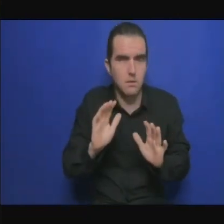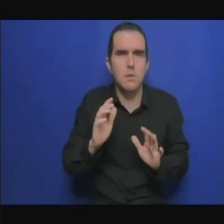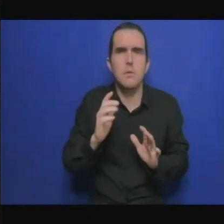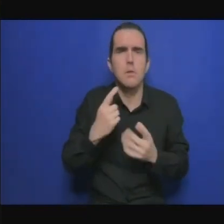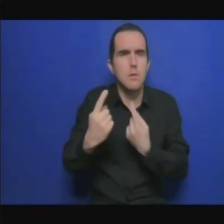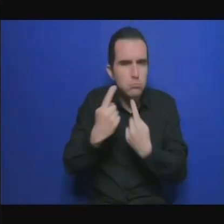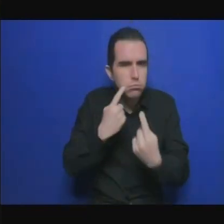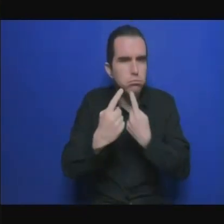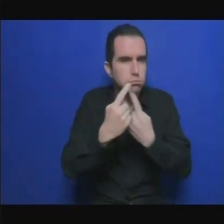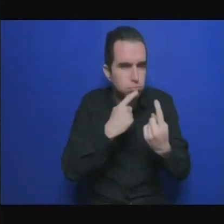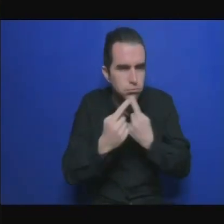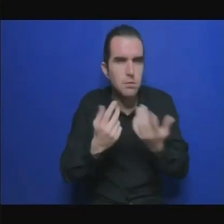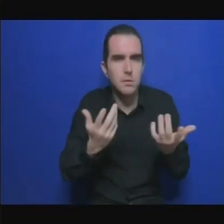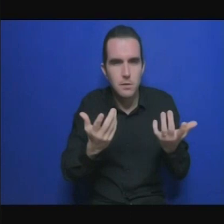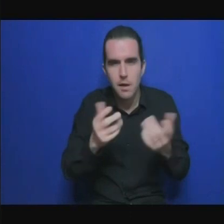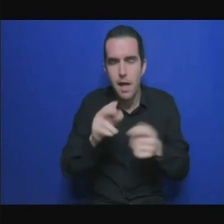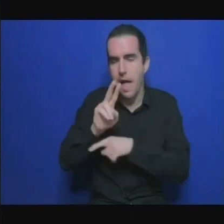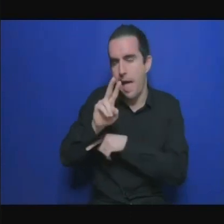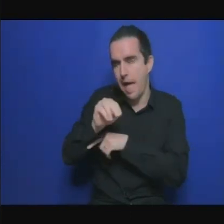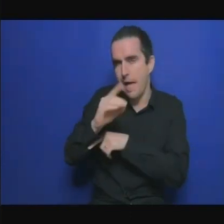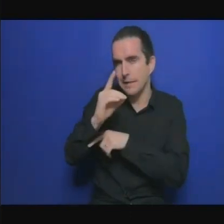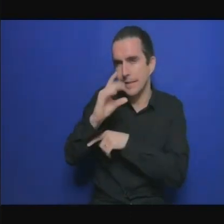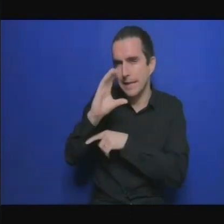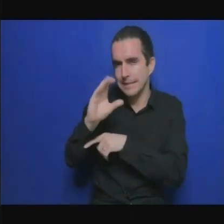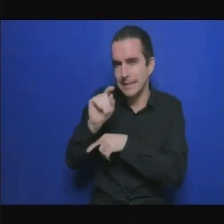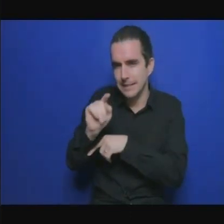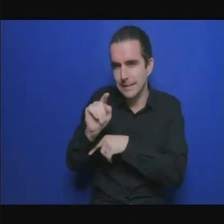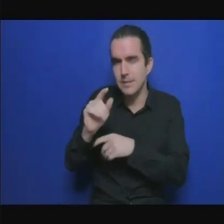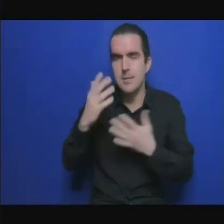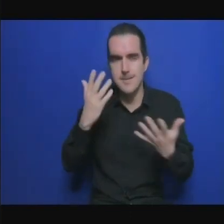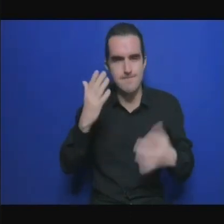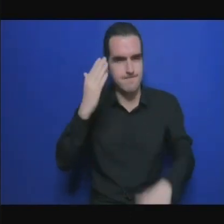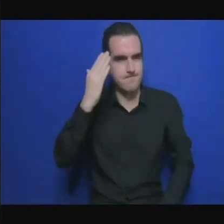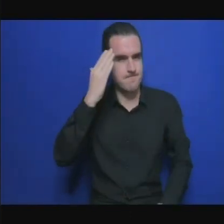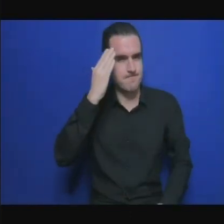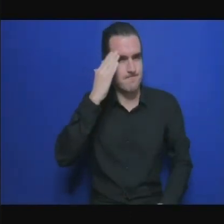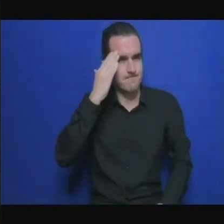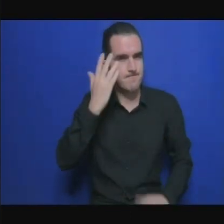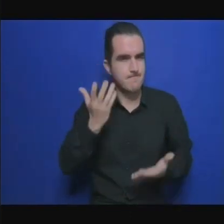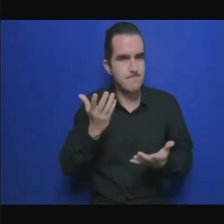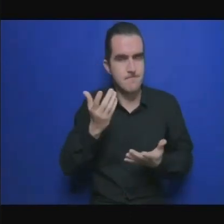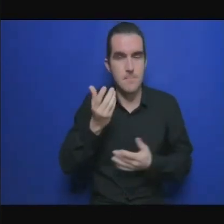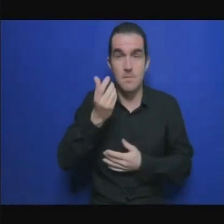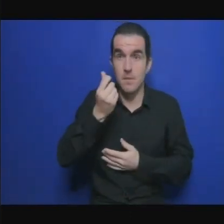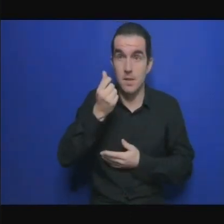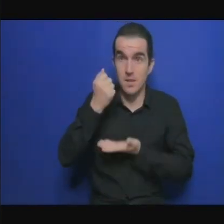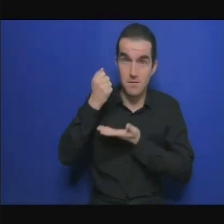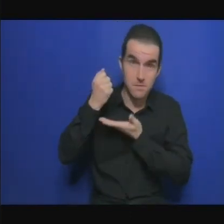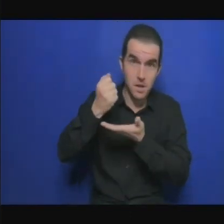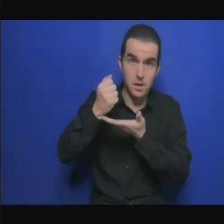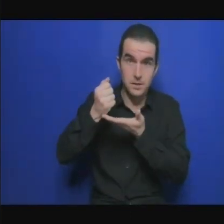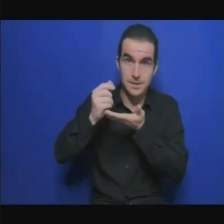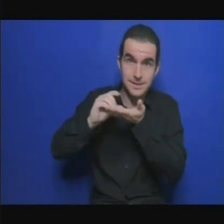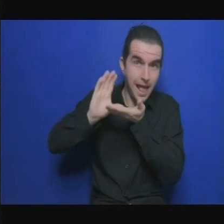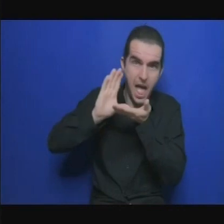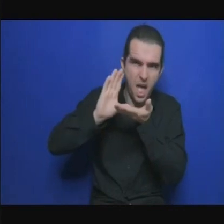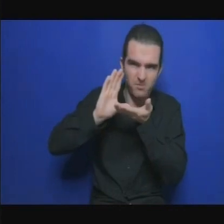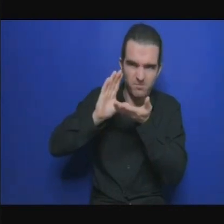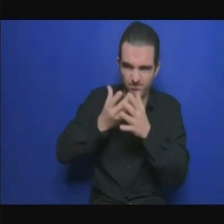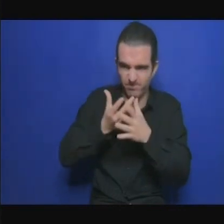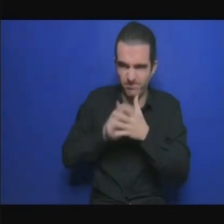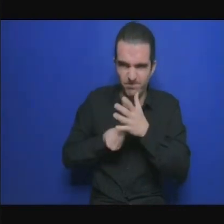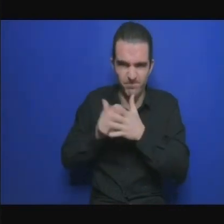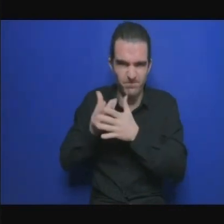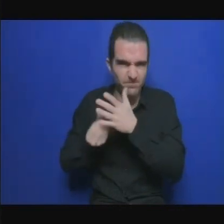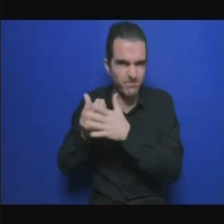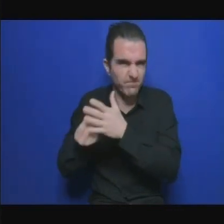et qu'il y aussi un déficit en infrastructures il y la question de l'argent et aussi la question des infrastructures pour pouvoir concrètement faire les